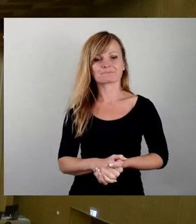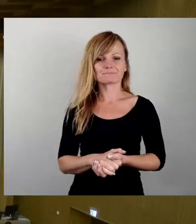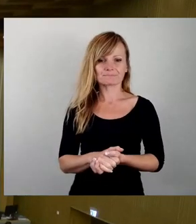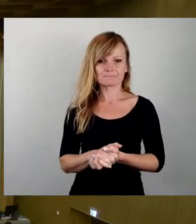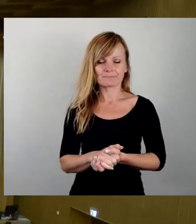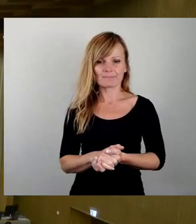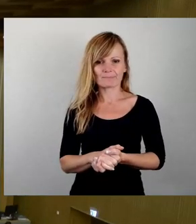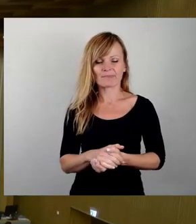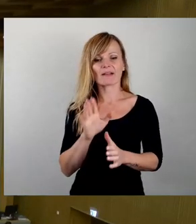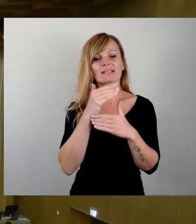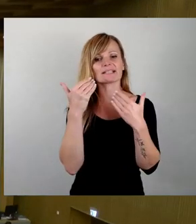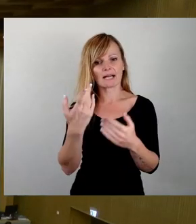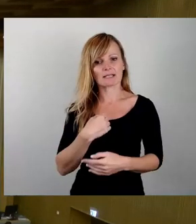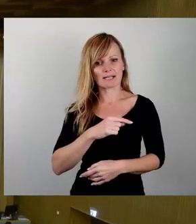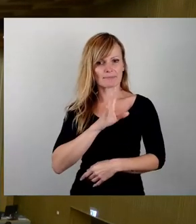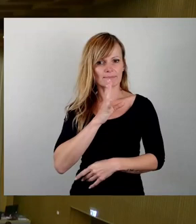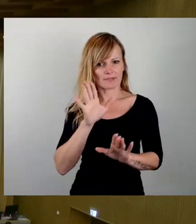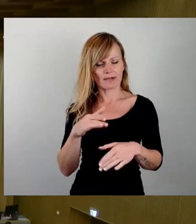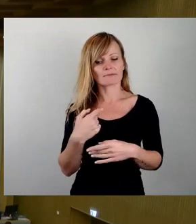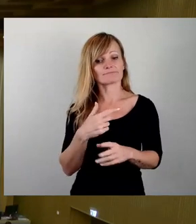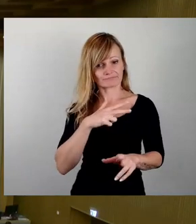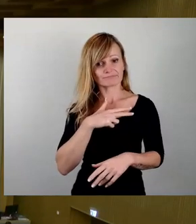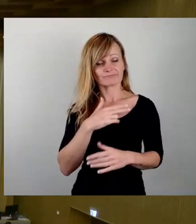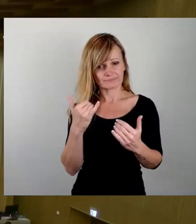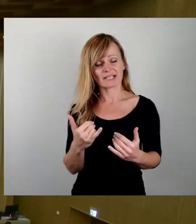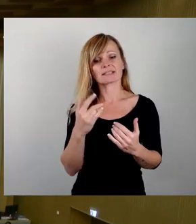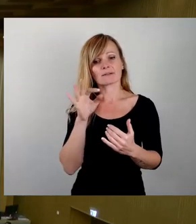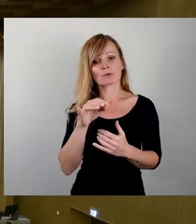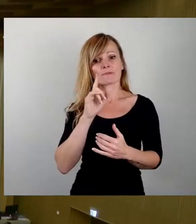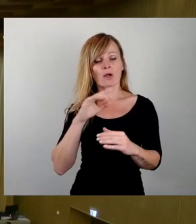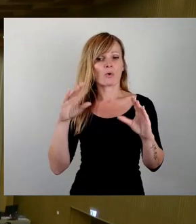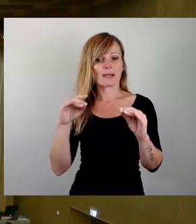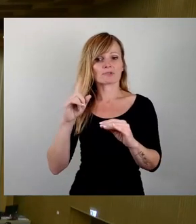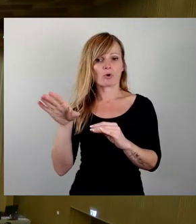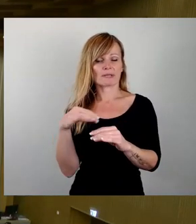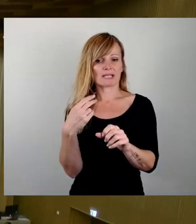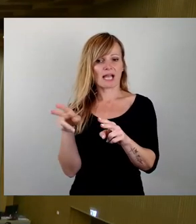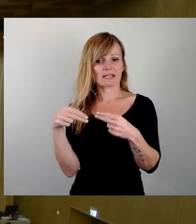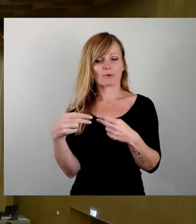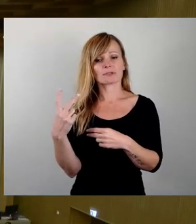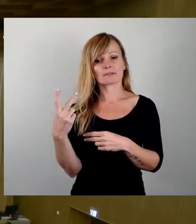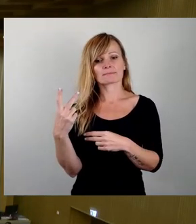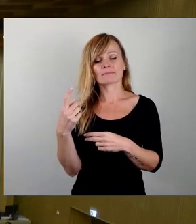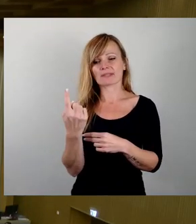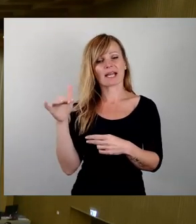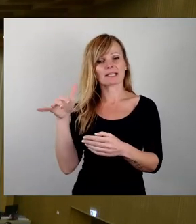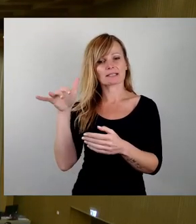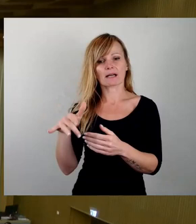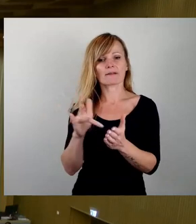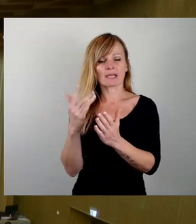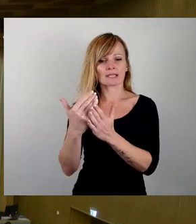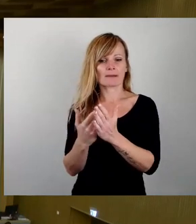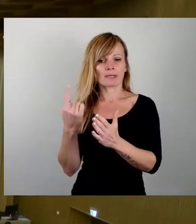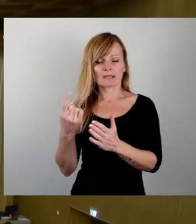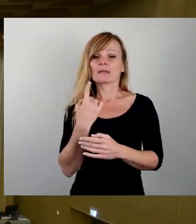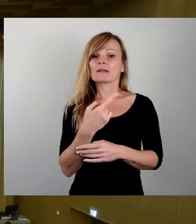Vielen Dank fürs Wort. Tatsächlich werde ich jetzt auch für Frau Klepsch mitantworten. Wir sind uns, ja nicht da sein kann wegen eines Termins. Wir